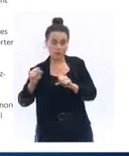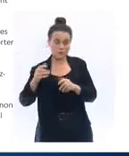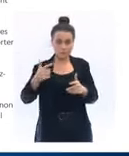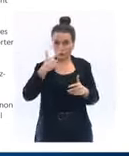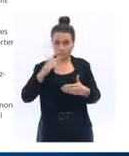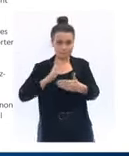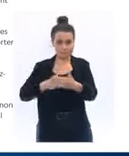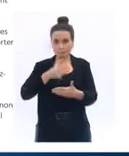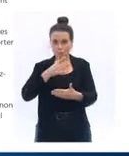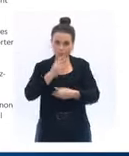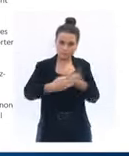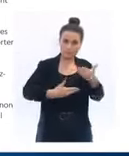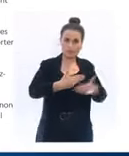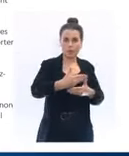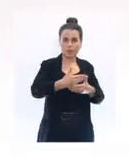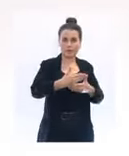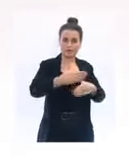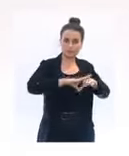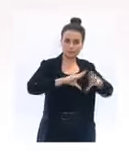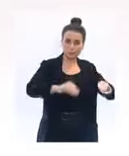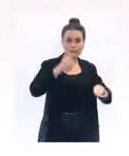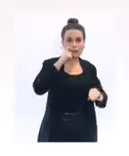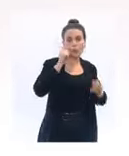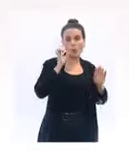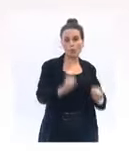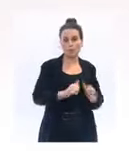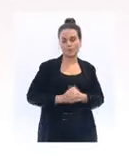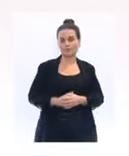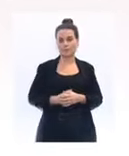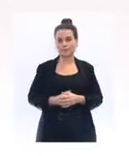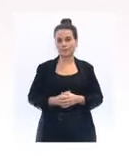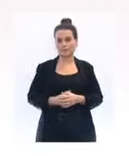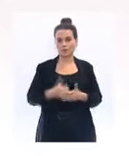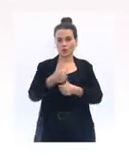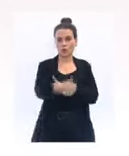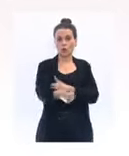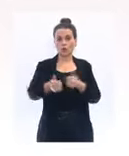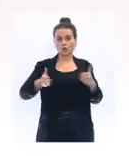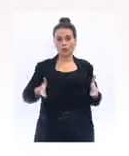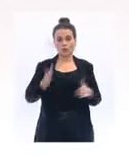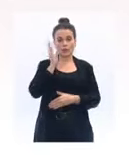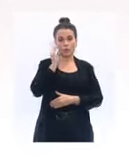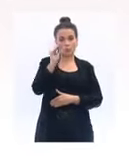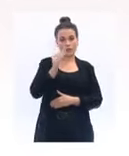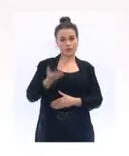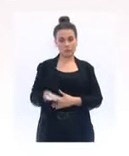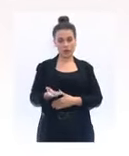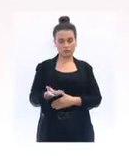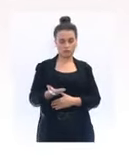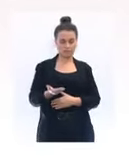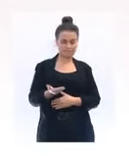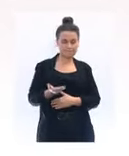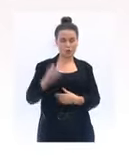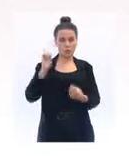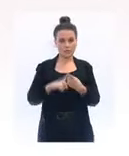cela ne l'est pas. Dans le milieu professionnel, le principe est que les activités se poursuivent.